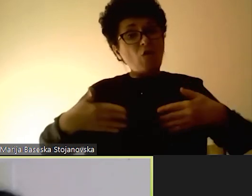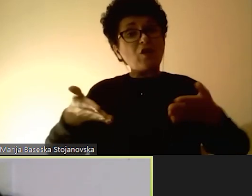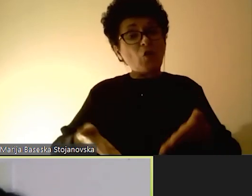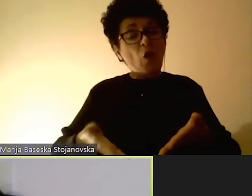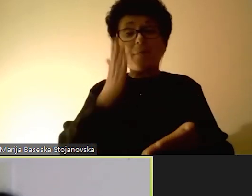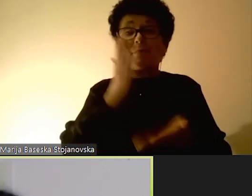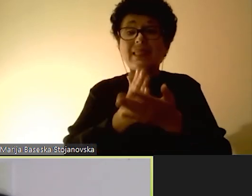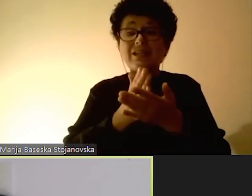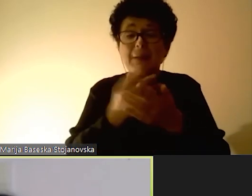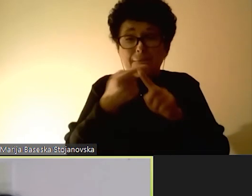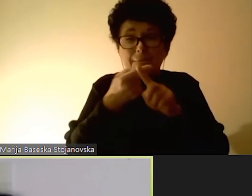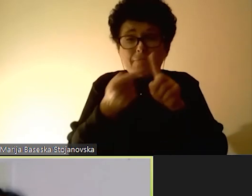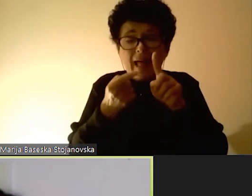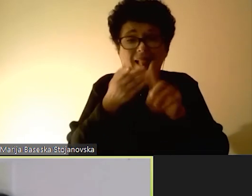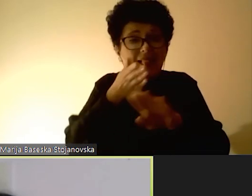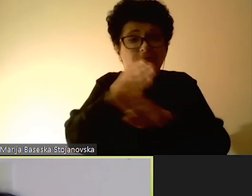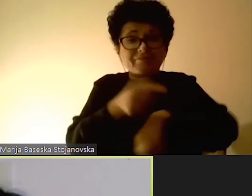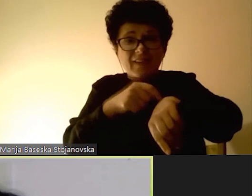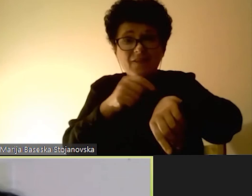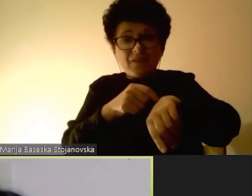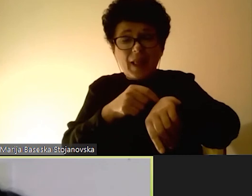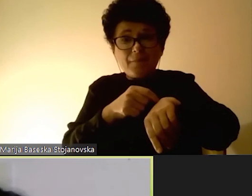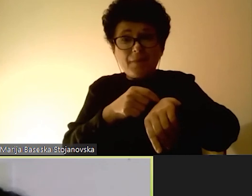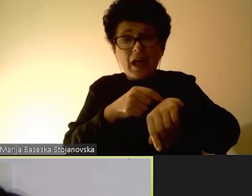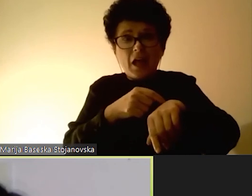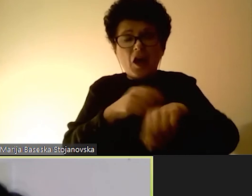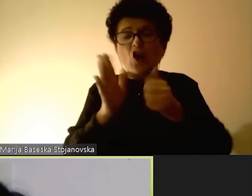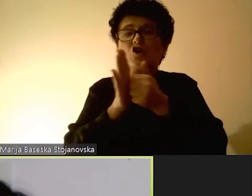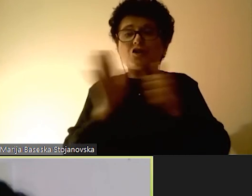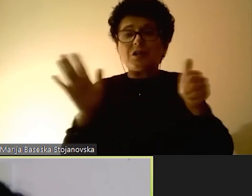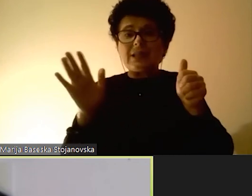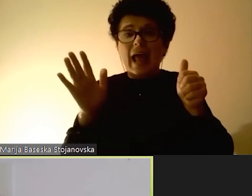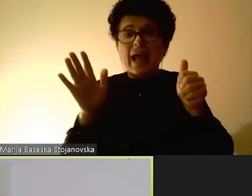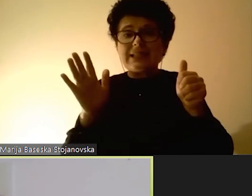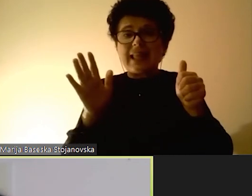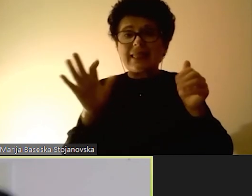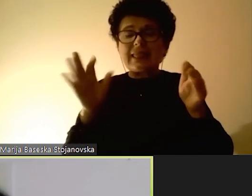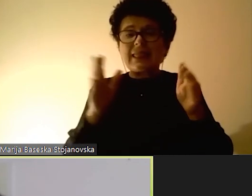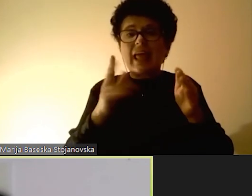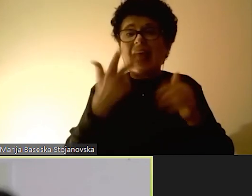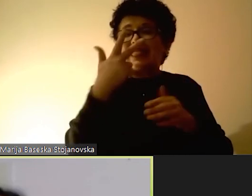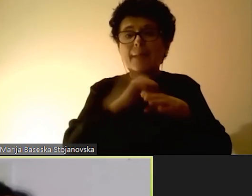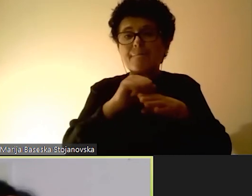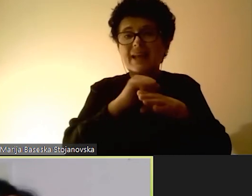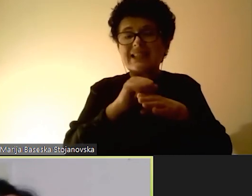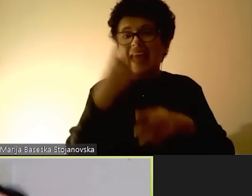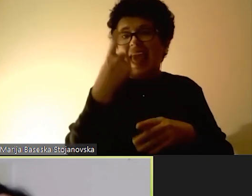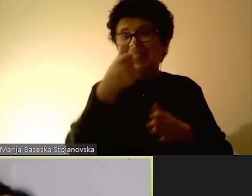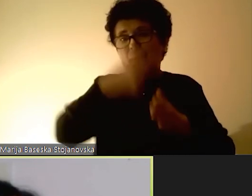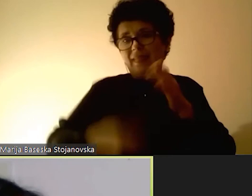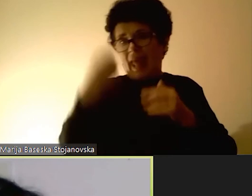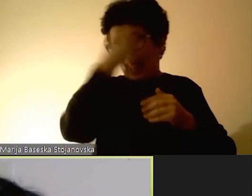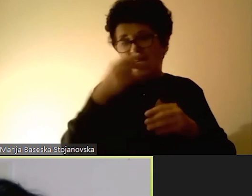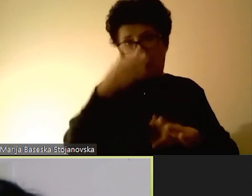бидете еден мал дел во еден период, третманот прае 16 тематски единици, односно 3 месеци тоа, една шка недално се